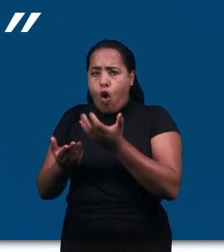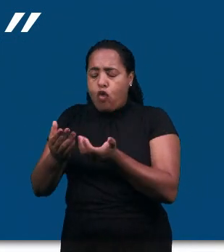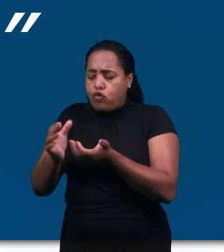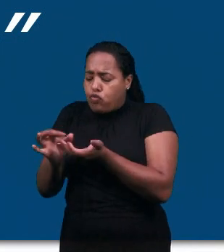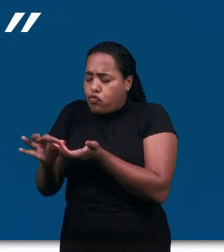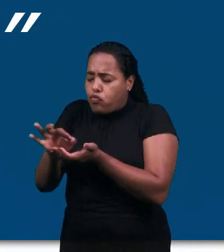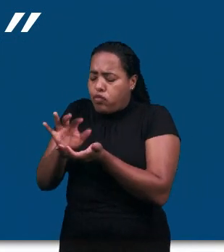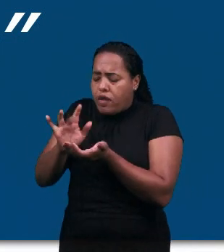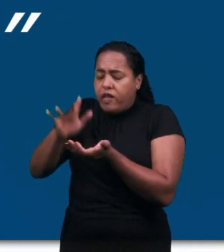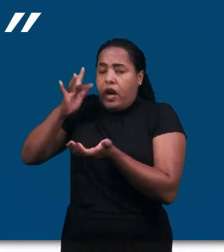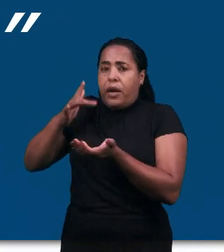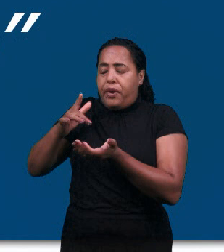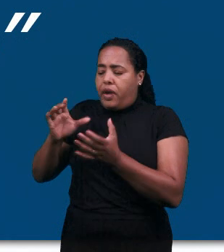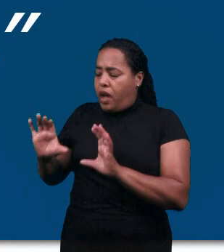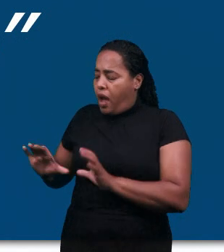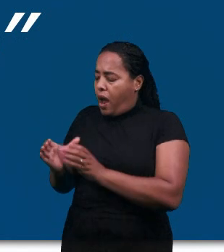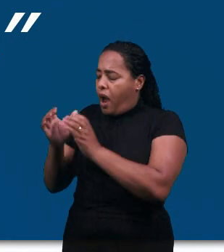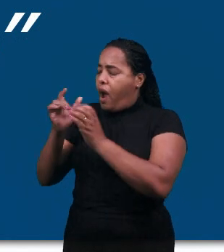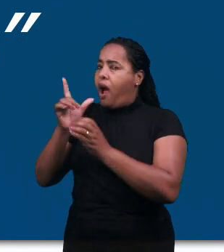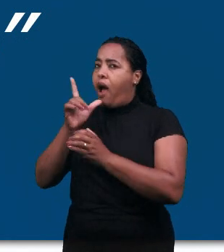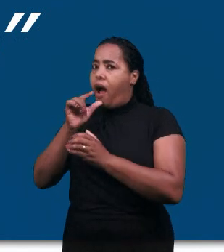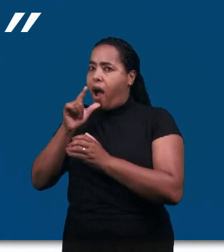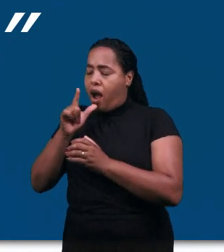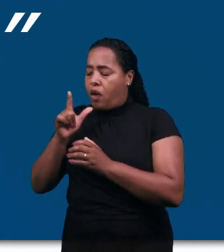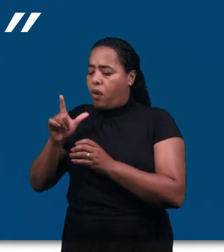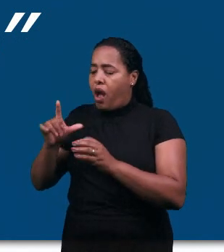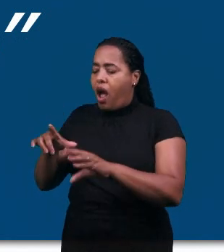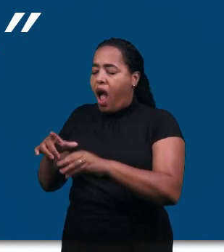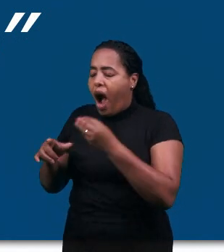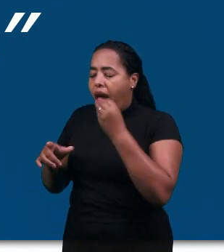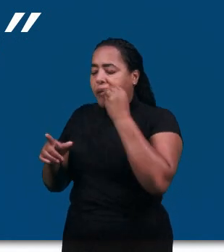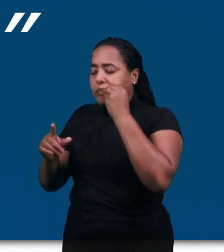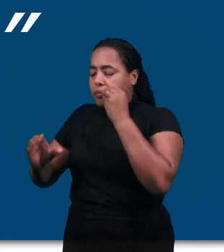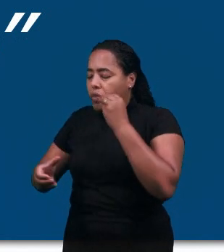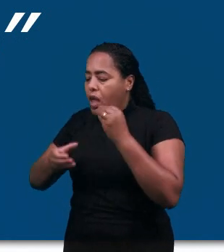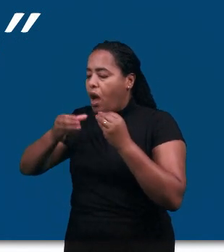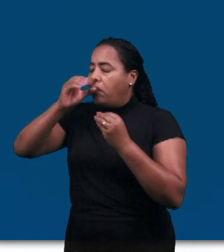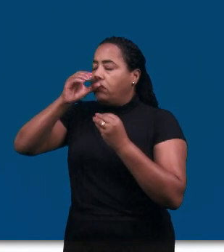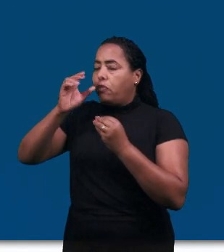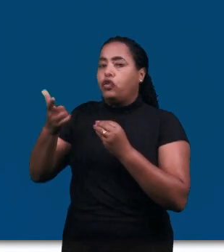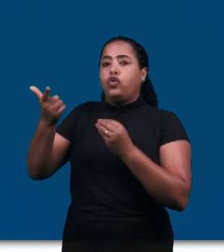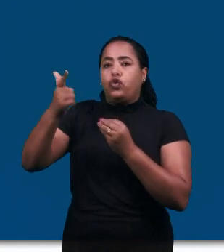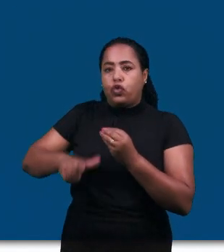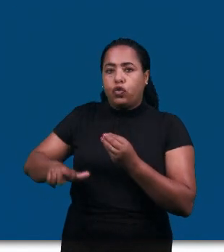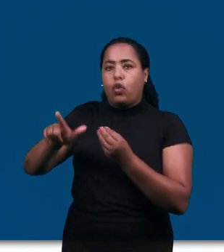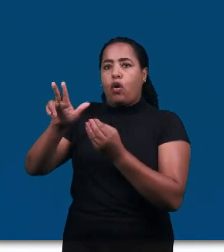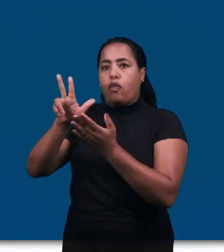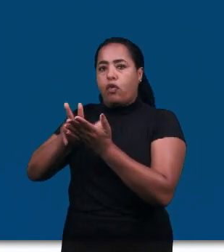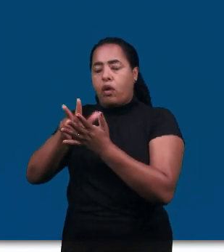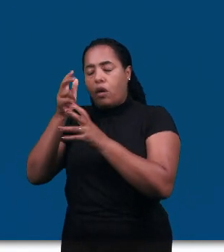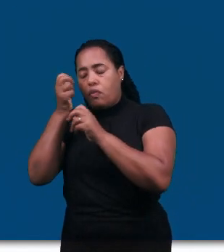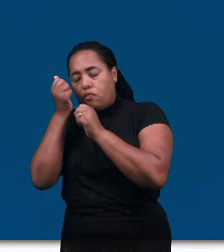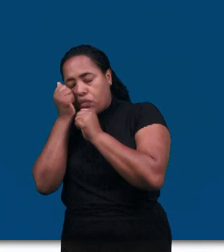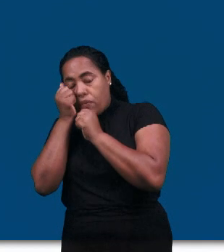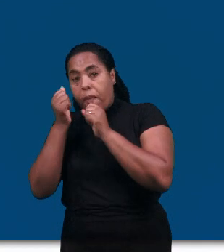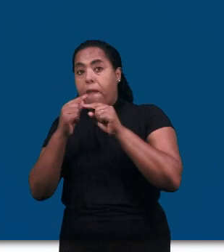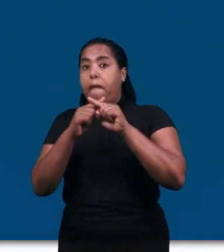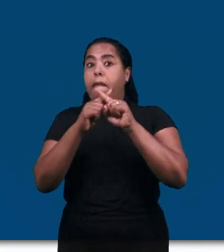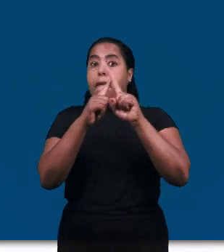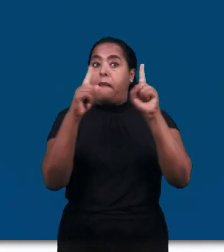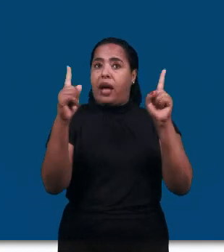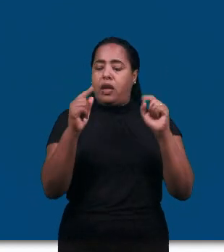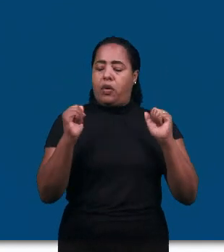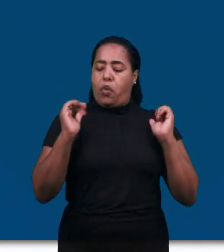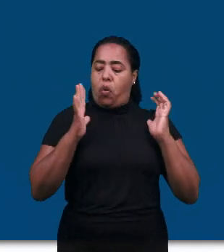Он поел и напился и опять заснул И возвратился